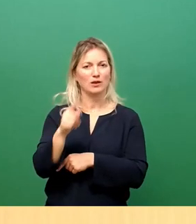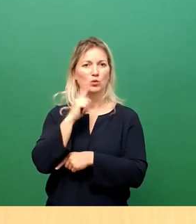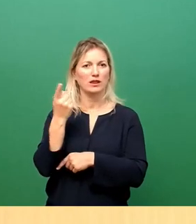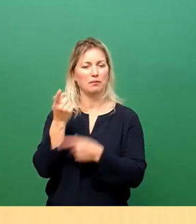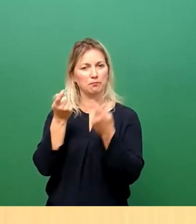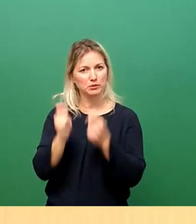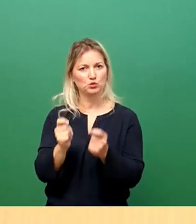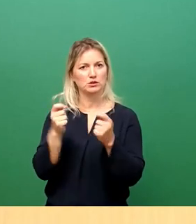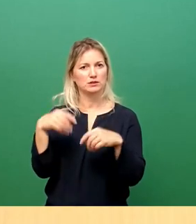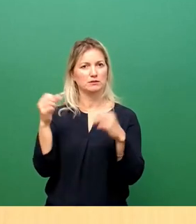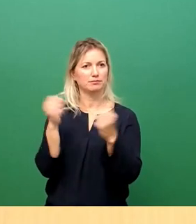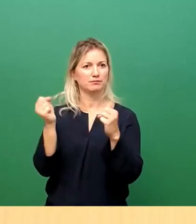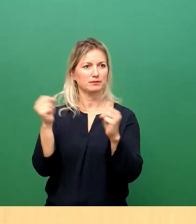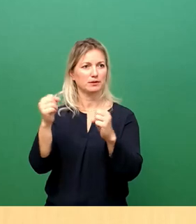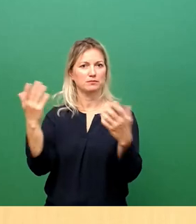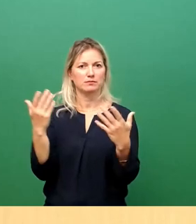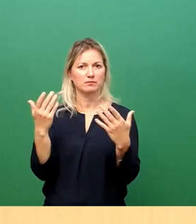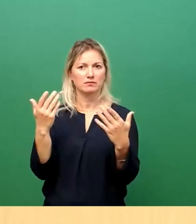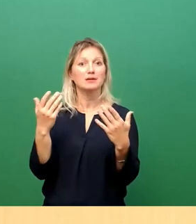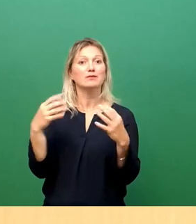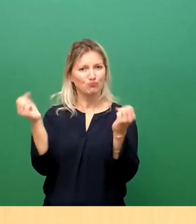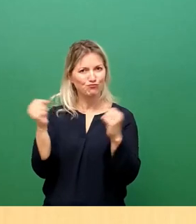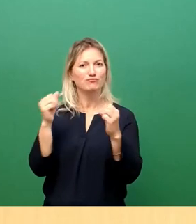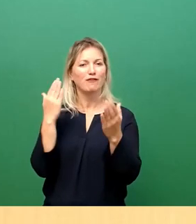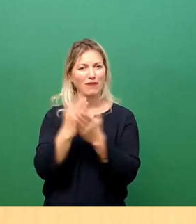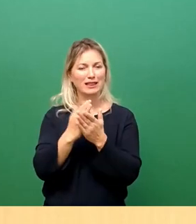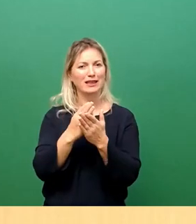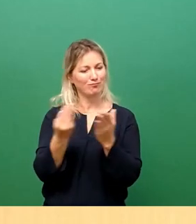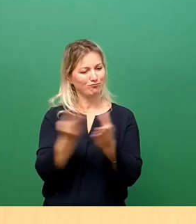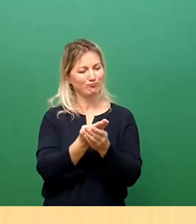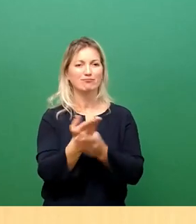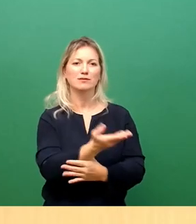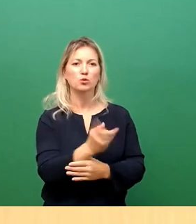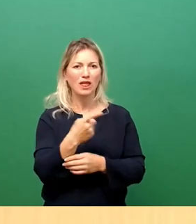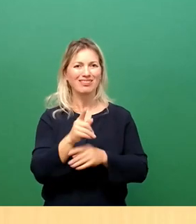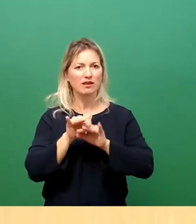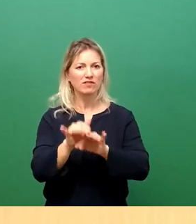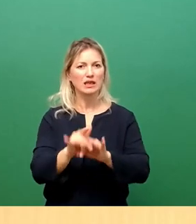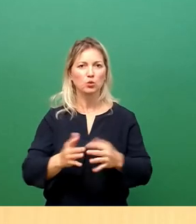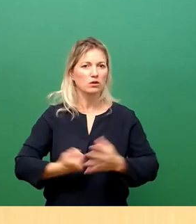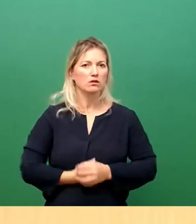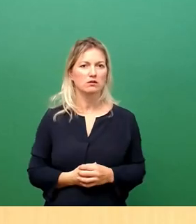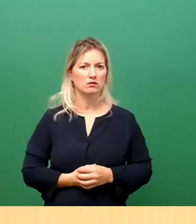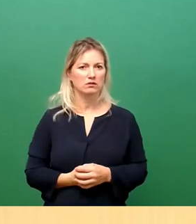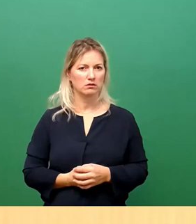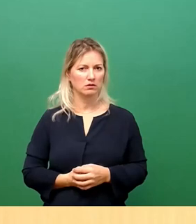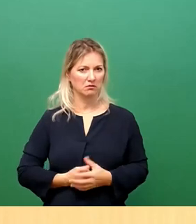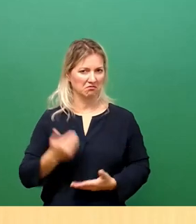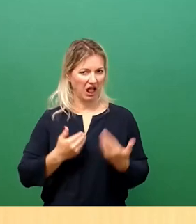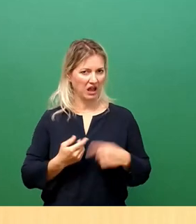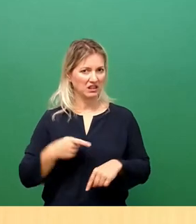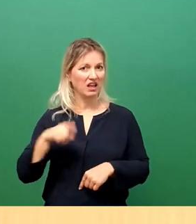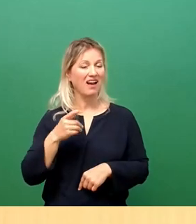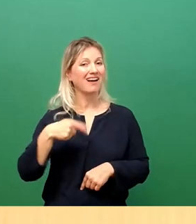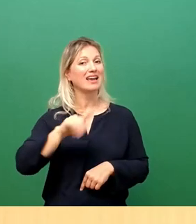nie irgendeine Wirkung. Wahrscheinlich liegt es einfach daran, dass es eine ganz, ganz mystische, geheimnisvolle Farbenlehre gibt.